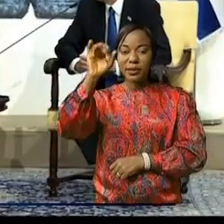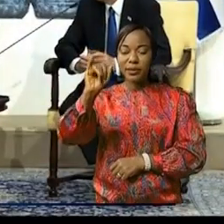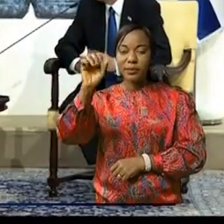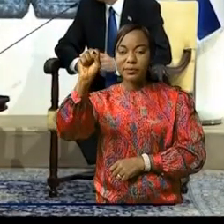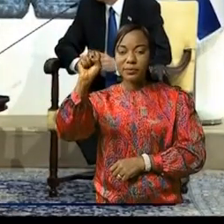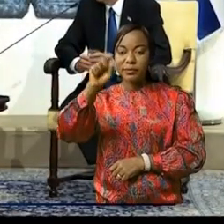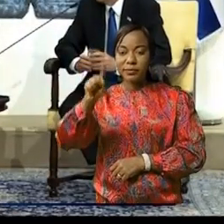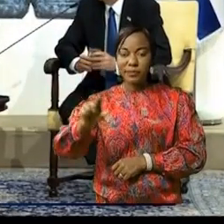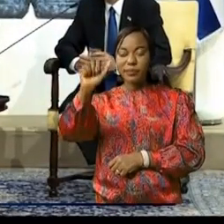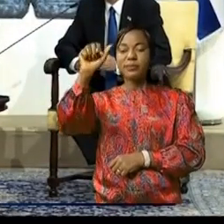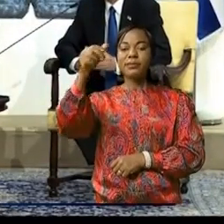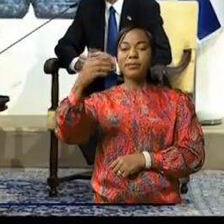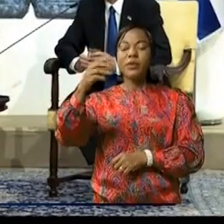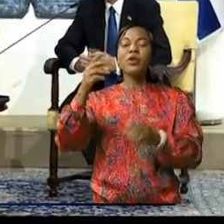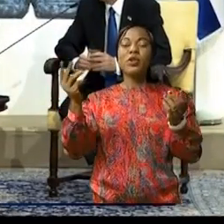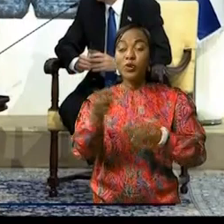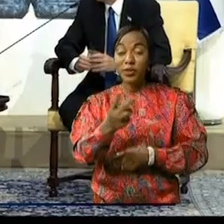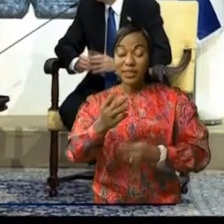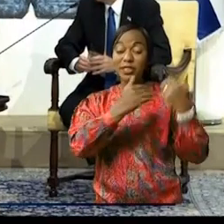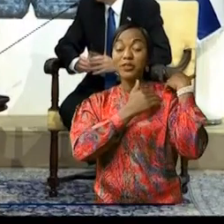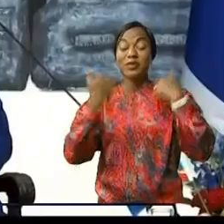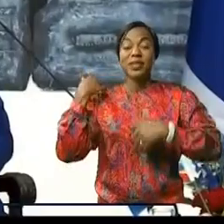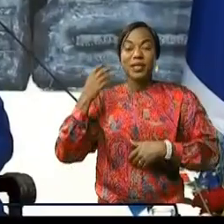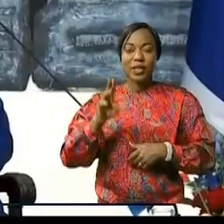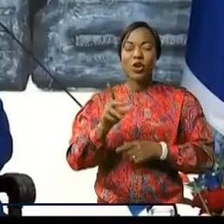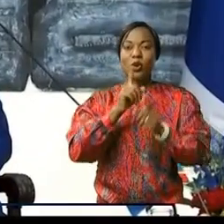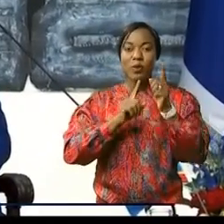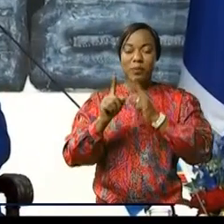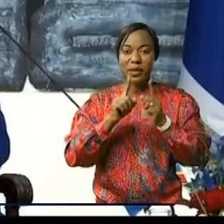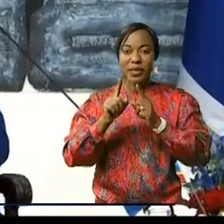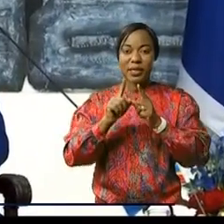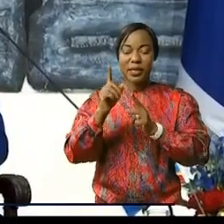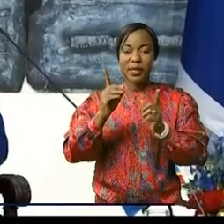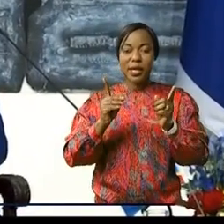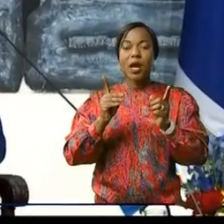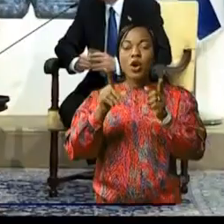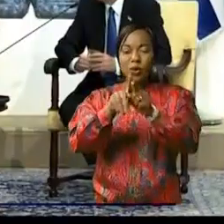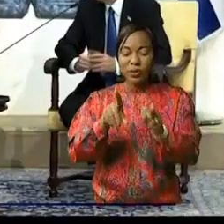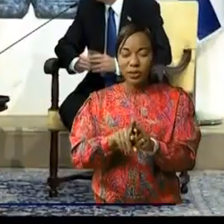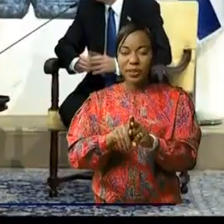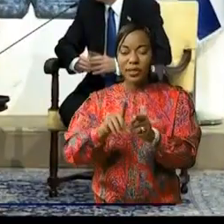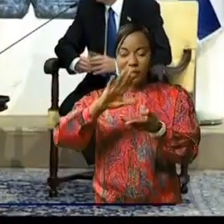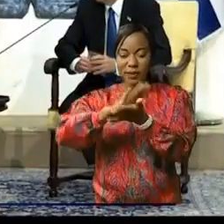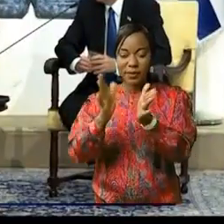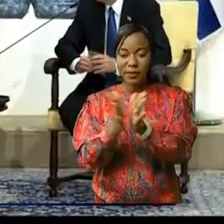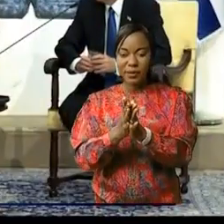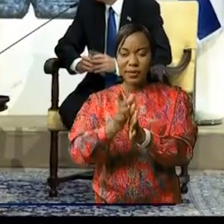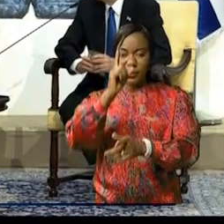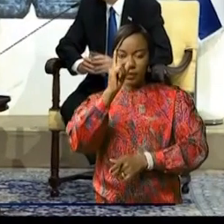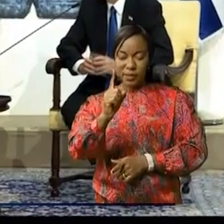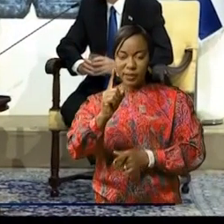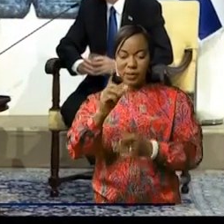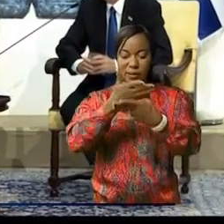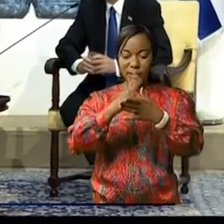conférence de presse au cours de laquelle des chefs d'État ont aussi construit le devenir d'excellentes relations bilatérales entre la